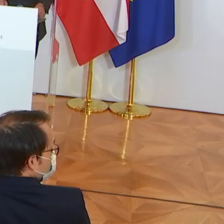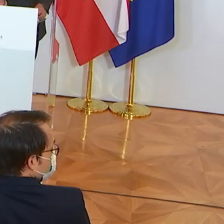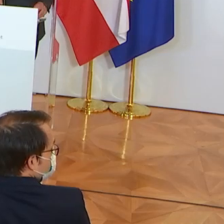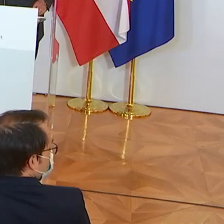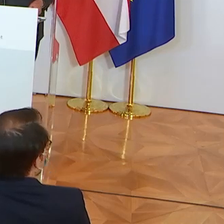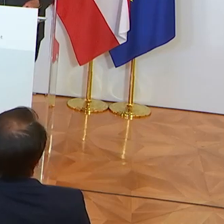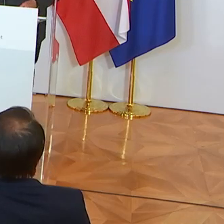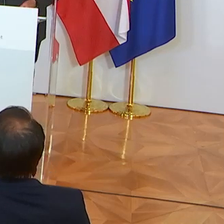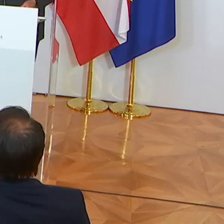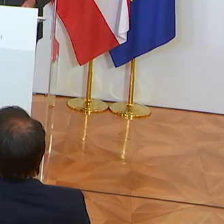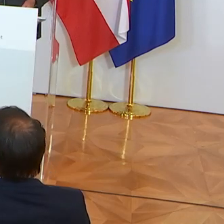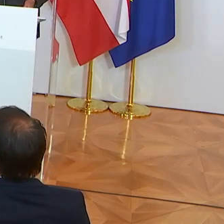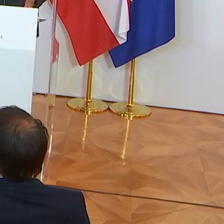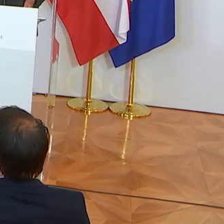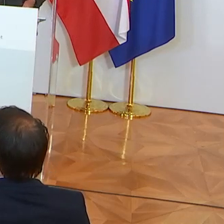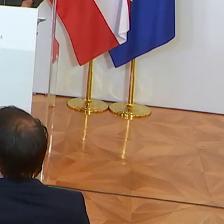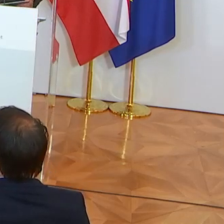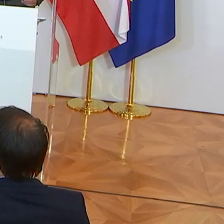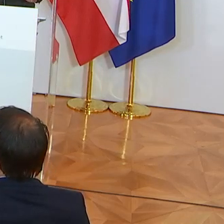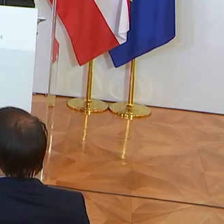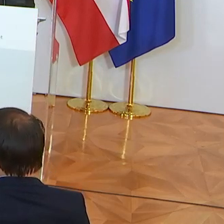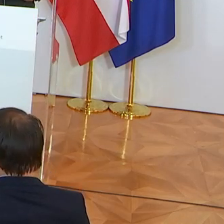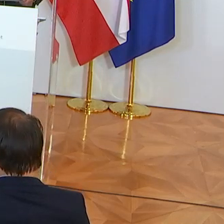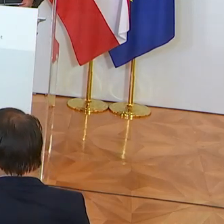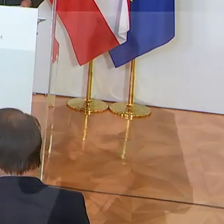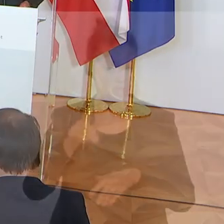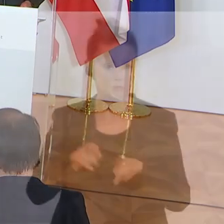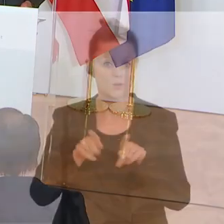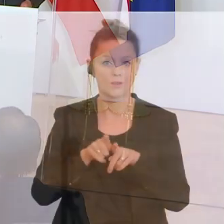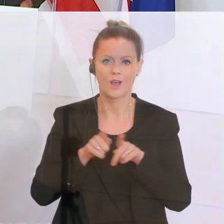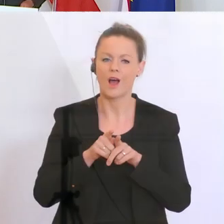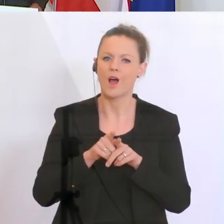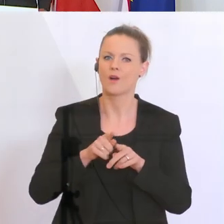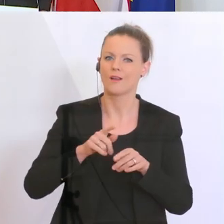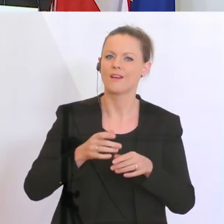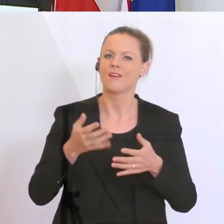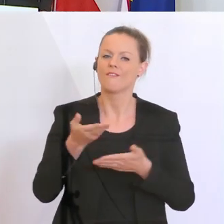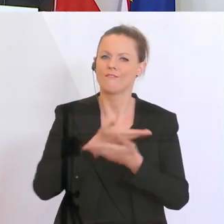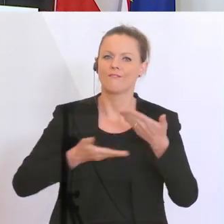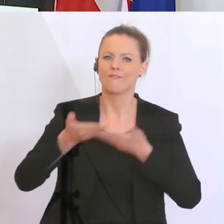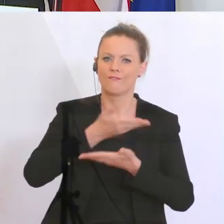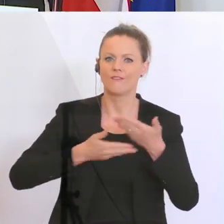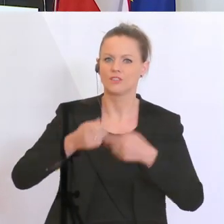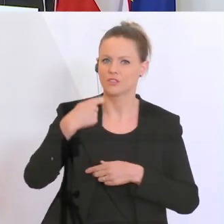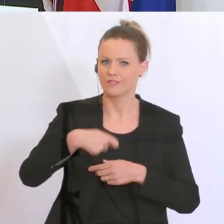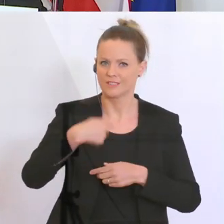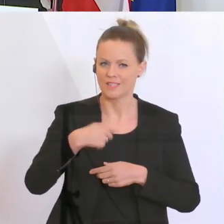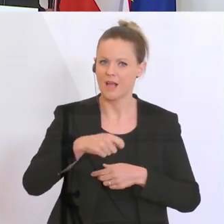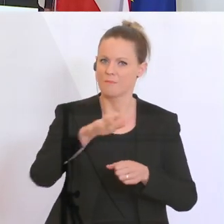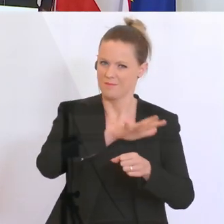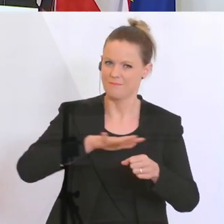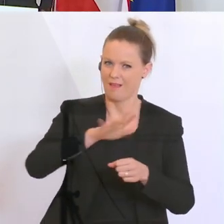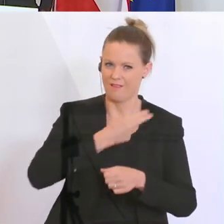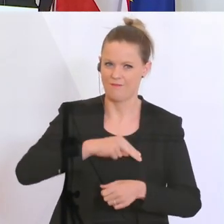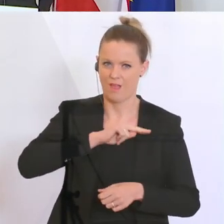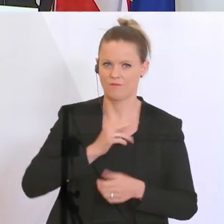Finanzminister Gernot Blümel, Wirtschaftsministerin Margarete Schramröck und dem Spatenobmann der Wirtschaftskammer für Banken und Versicherungen Andreas Dreichl und ich